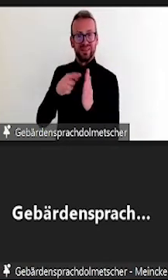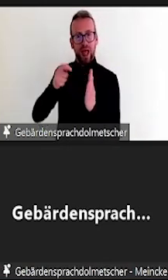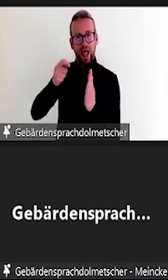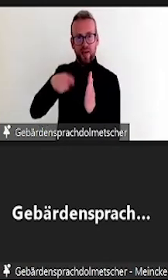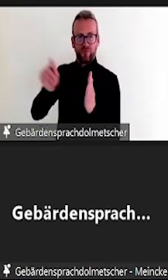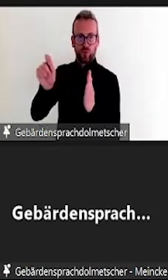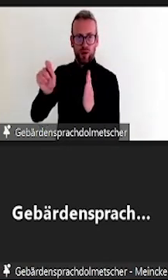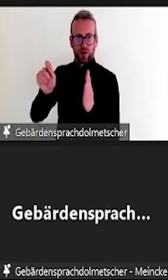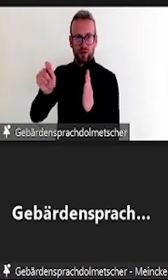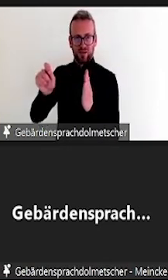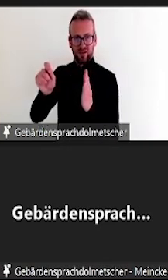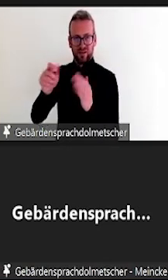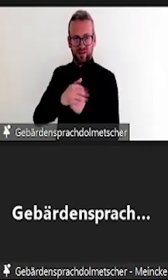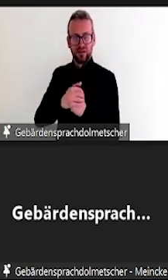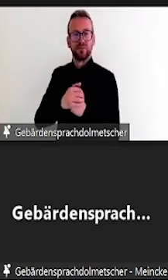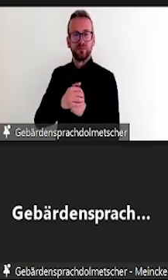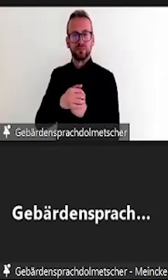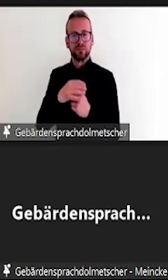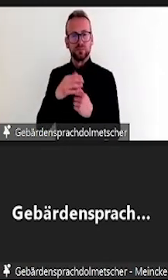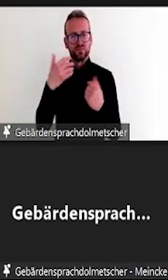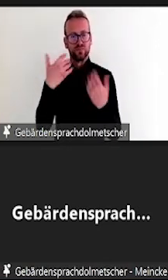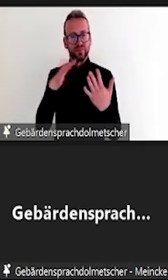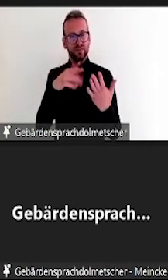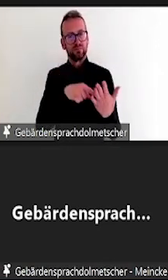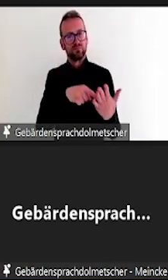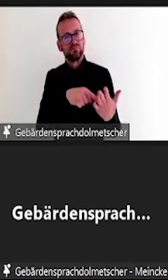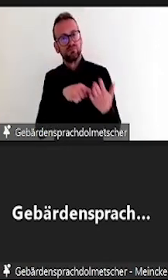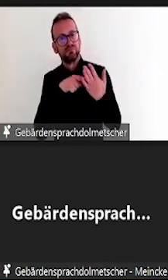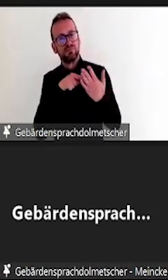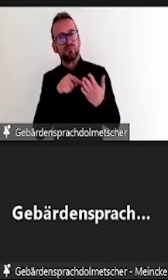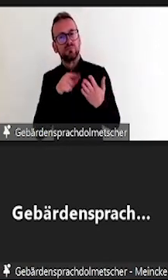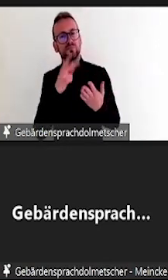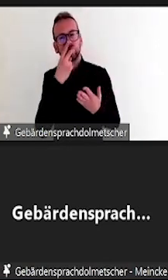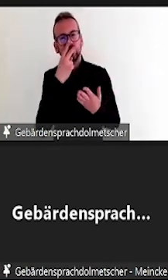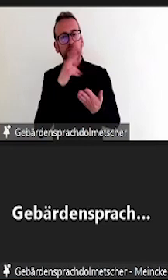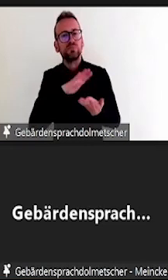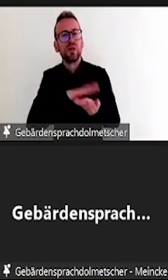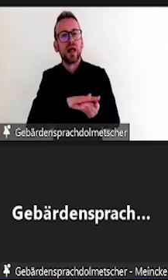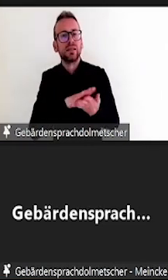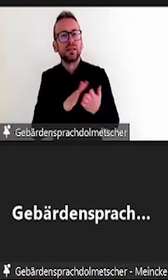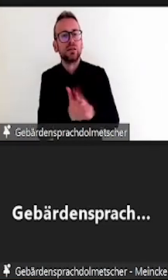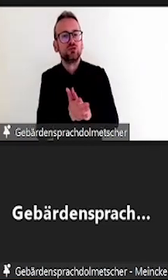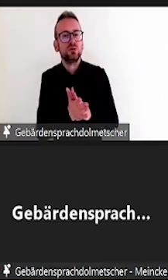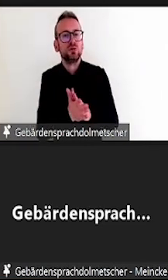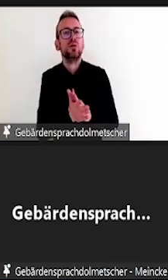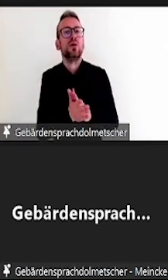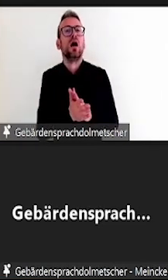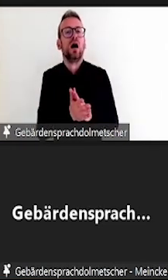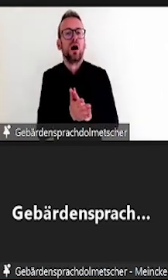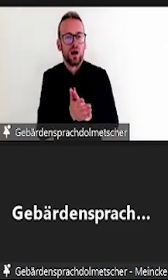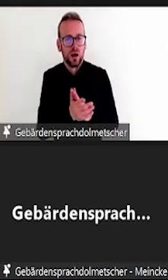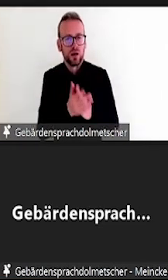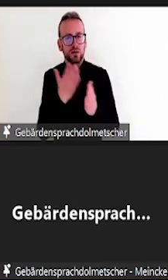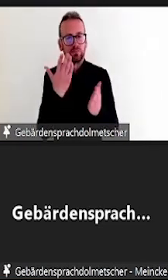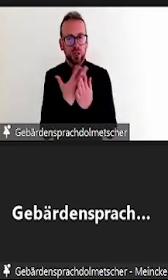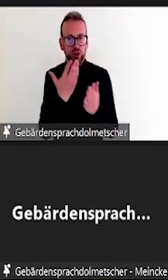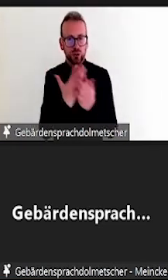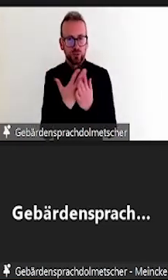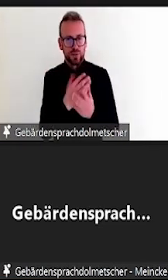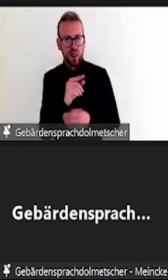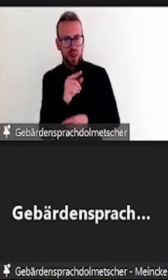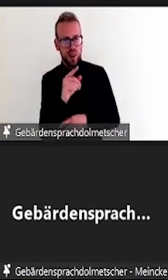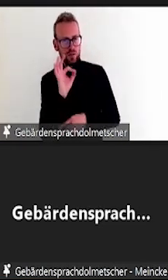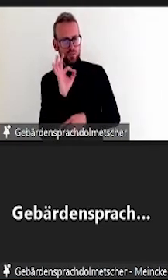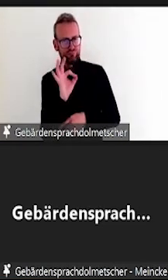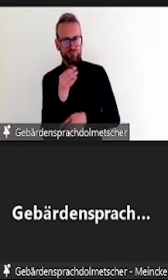und damit ja auch zeigen, dass sie in der Lage sind, grundsätzlich die Aufgabenstellung zu bewältigen.